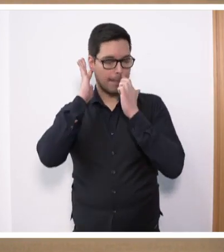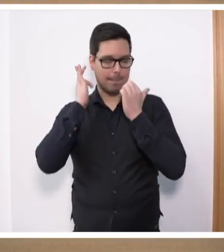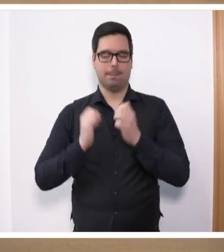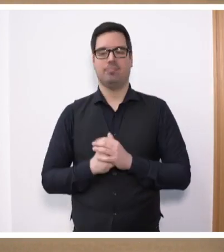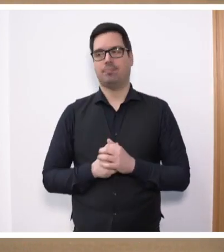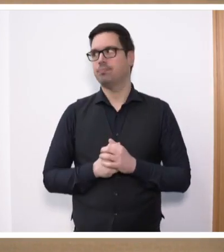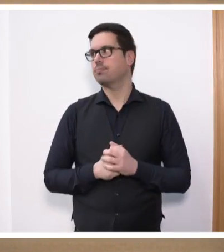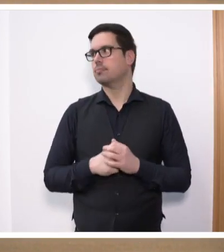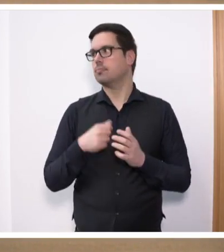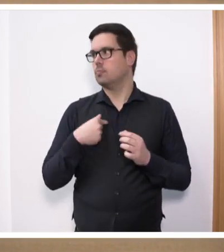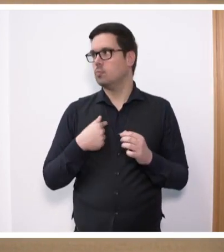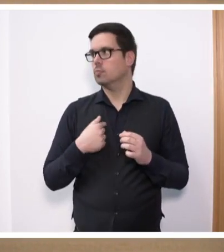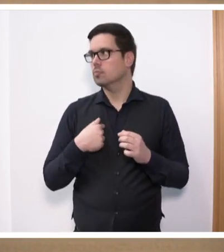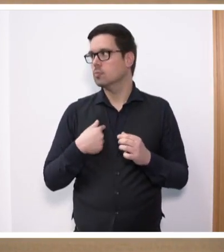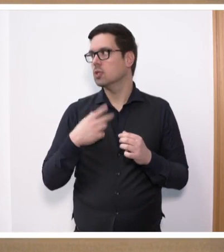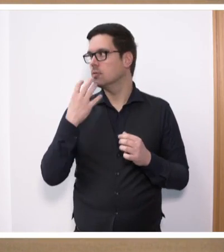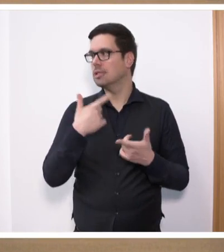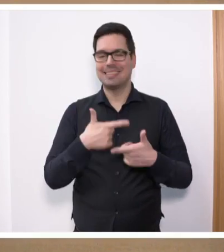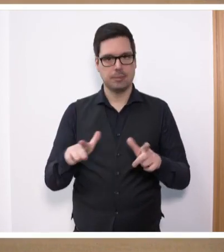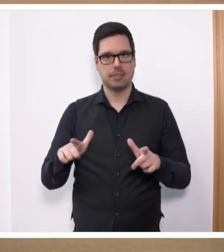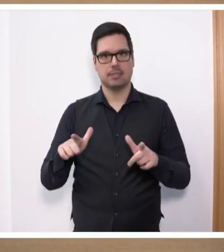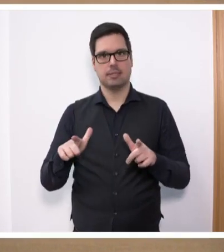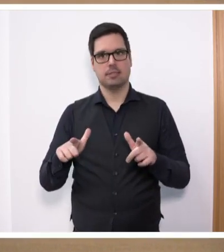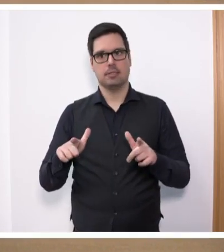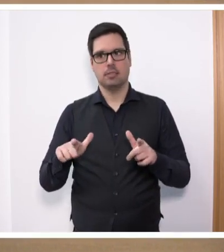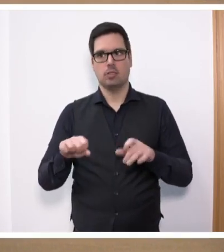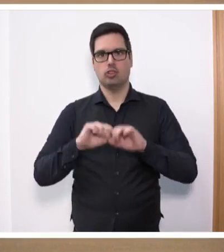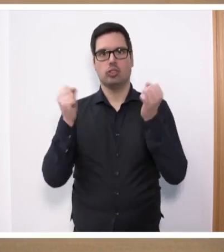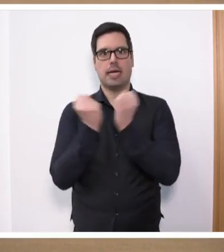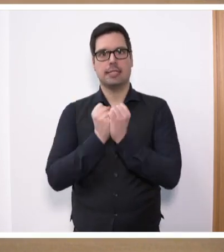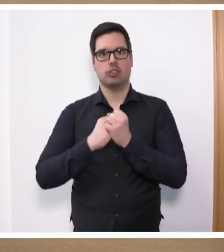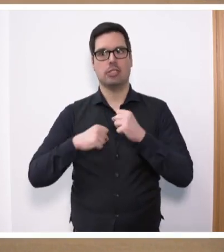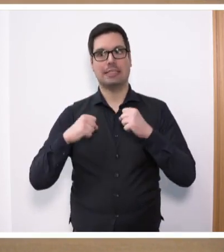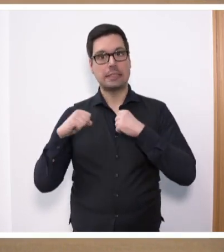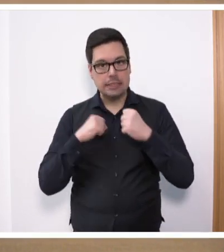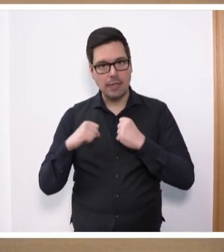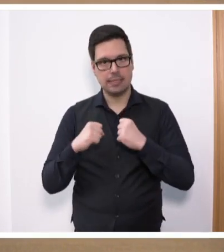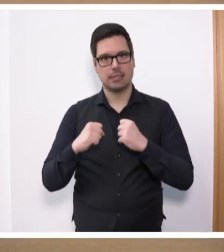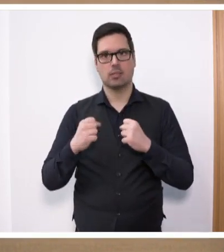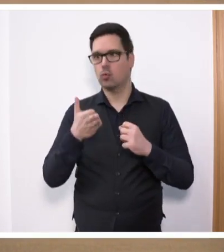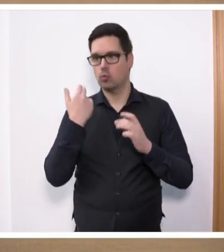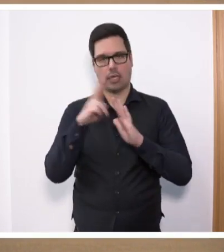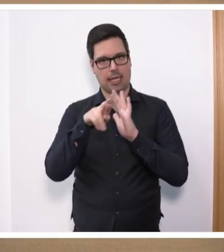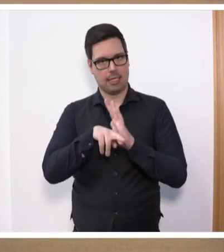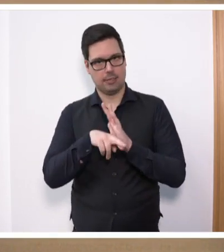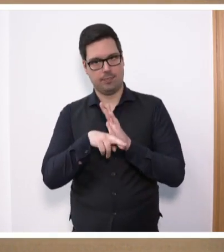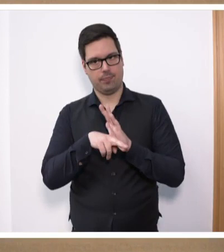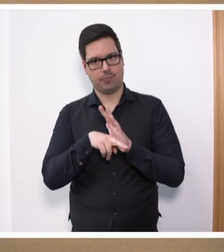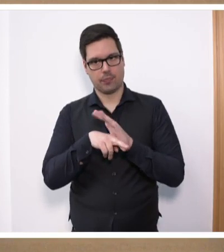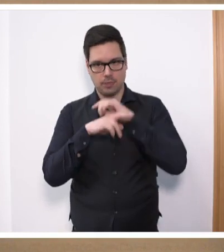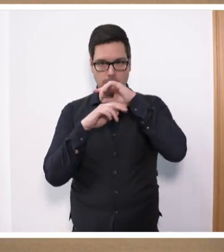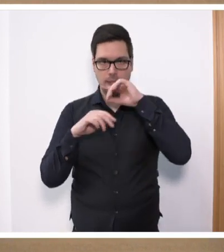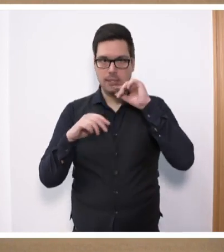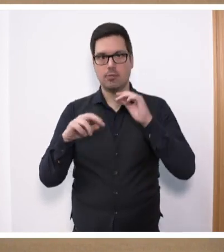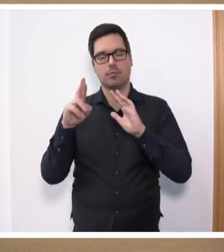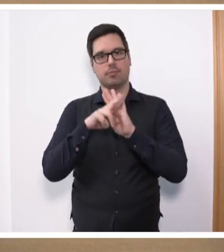jedenfalls will nirgendwo eine staatliche Gewalt, die ohne Regeln arbeitet und durch ein ausgehöhltes Recht auf